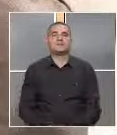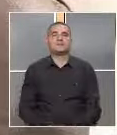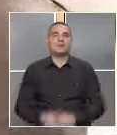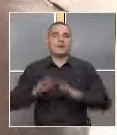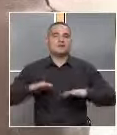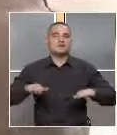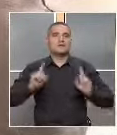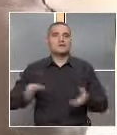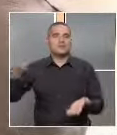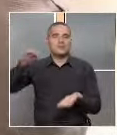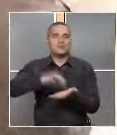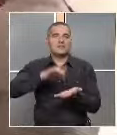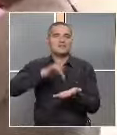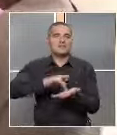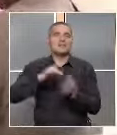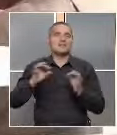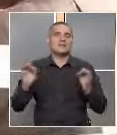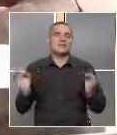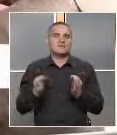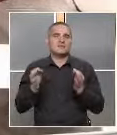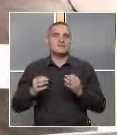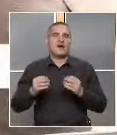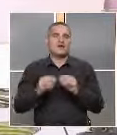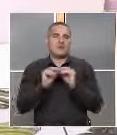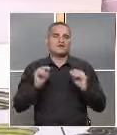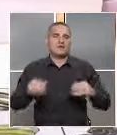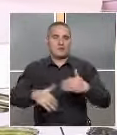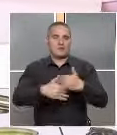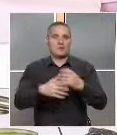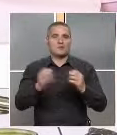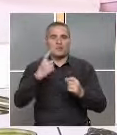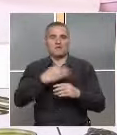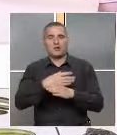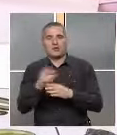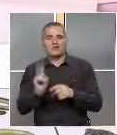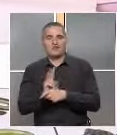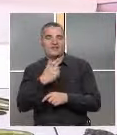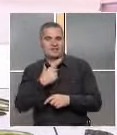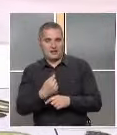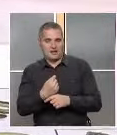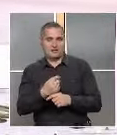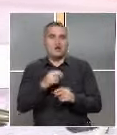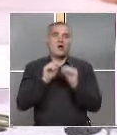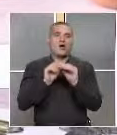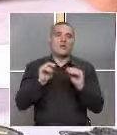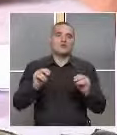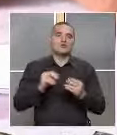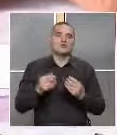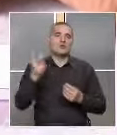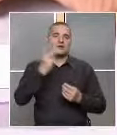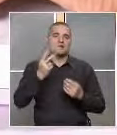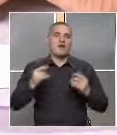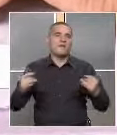Децата, които посещават центъра за специална образователна подкрепа в Благоевград, са от първи до 12 клас, а обучението се провежда по